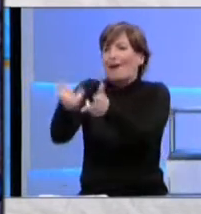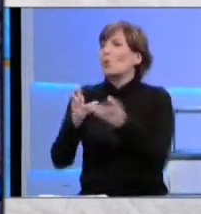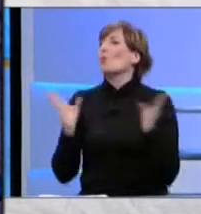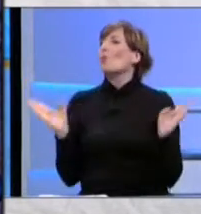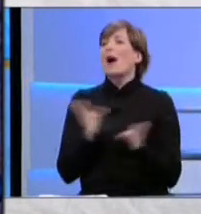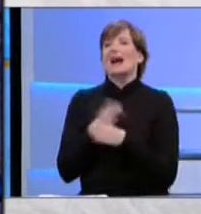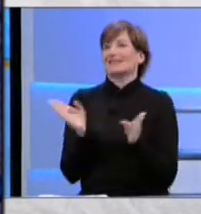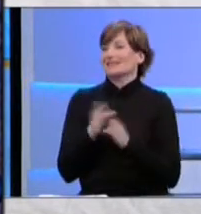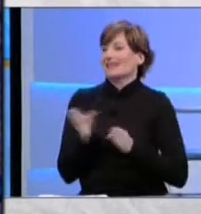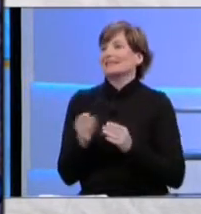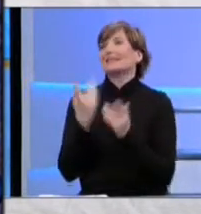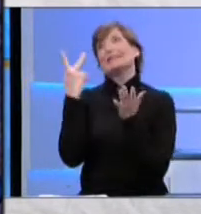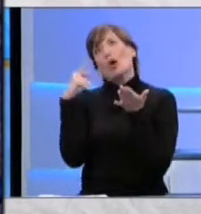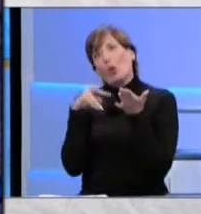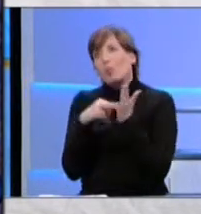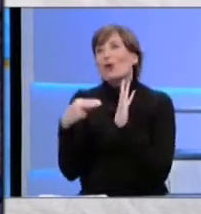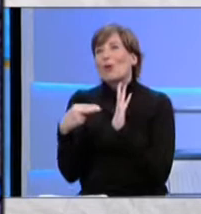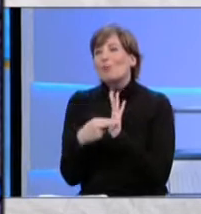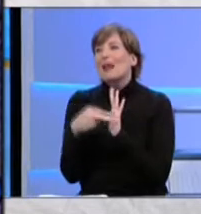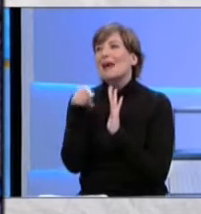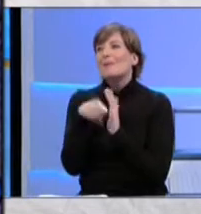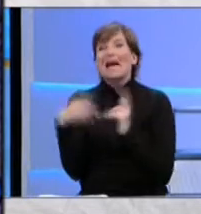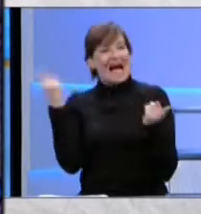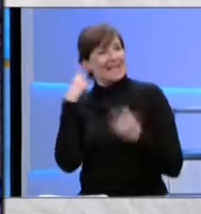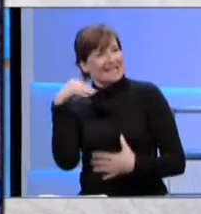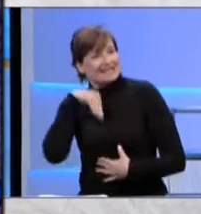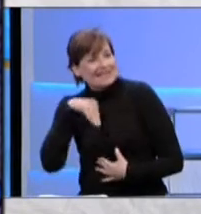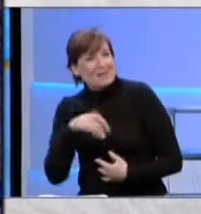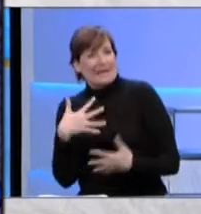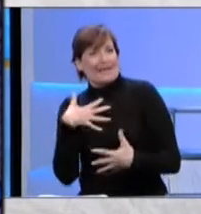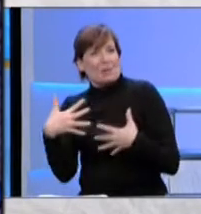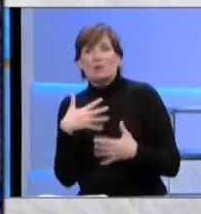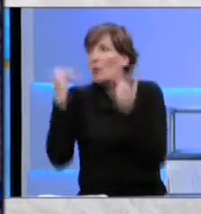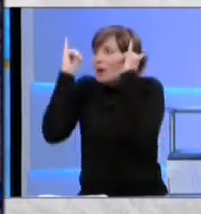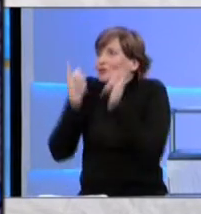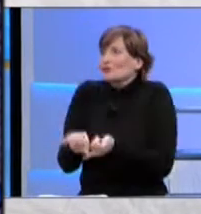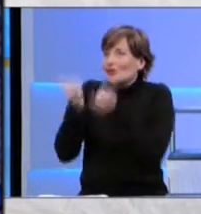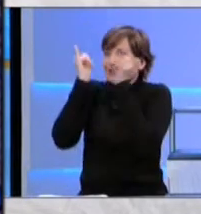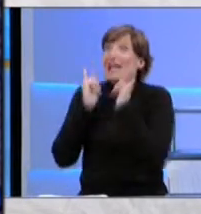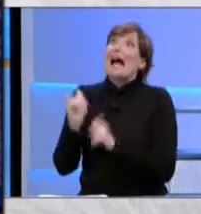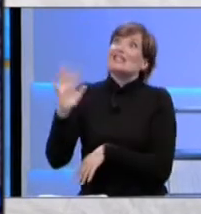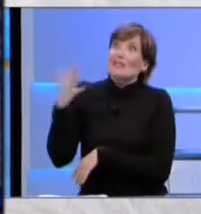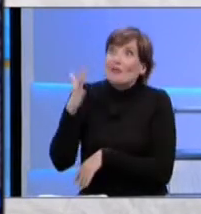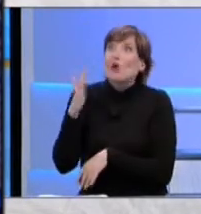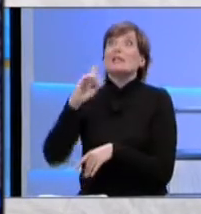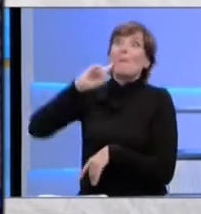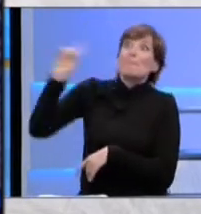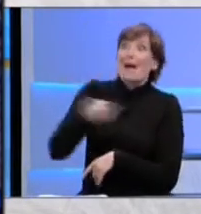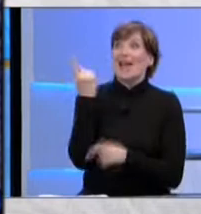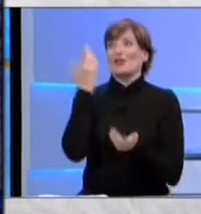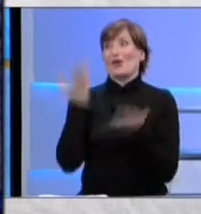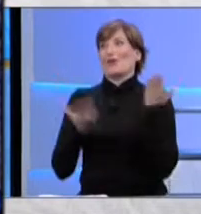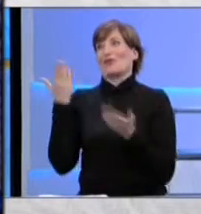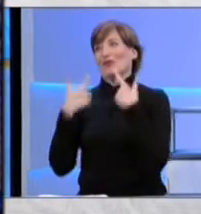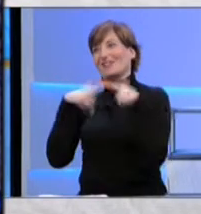segni, il problema della crescita, i sentimenti, anche le emozioni. Ma ovviamente, anzi forse di più che con la lingua